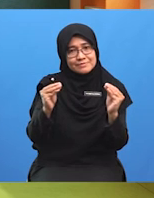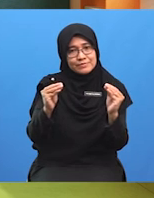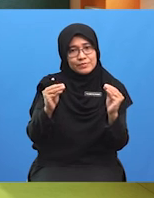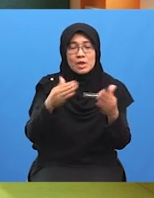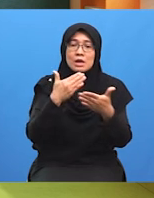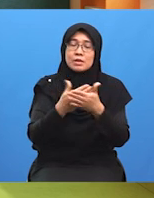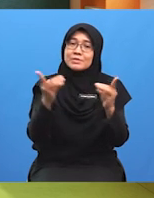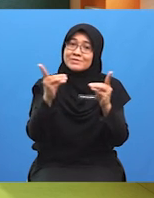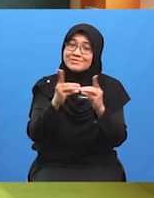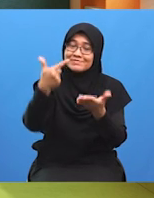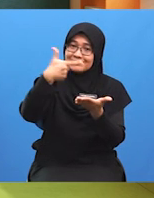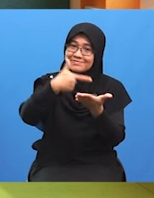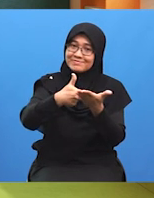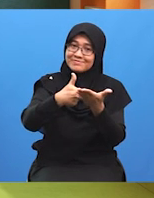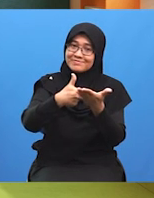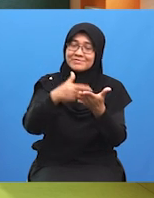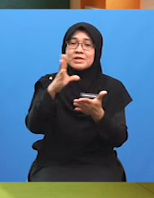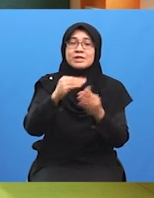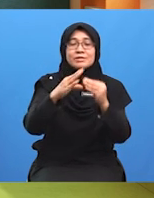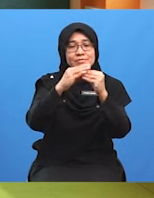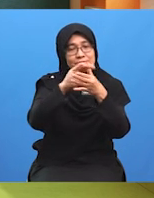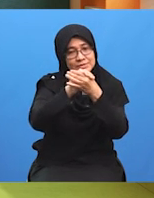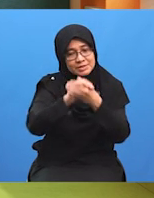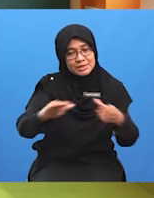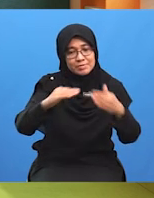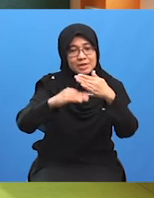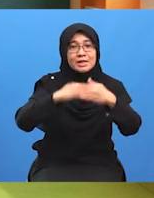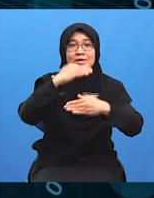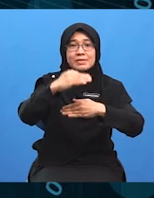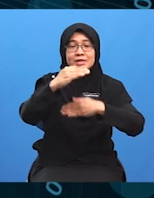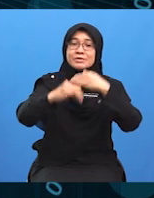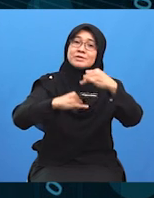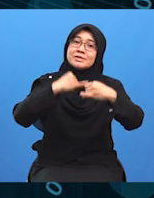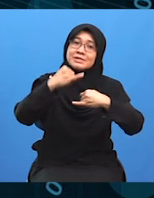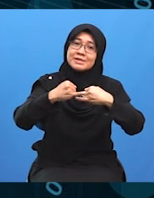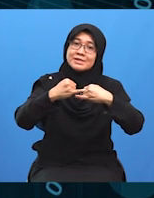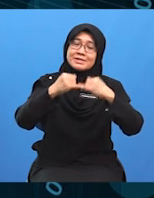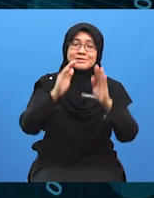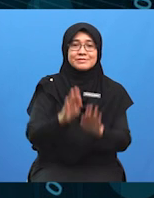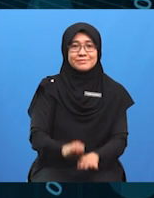Sampai kita jumpa lagi Dan selamat maju jaya Terima kasih